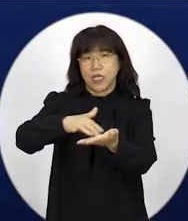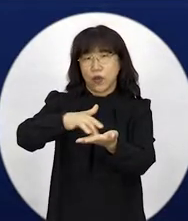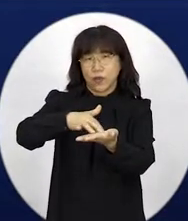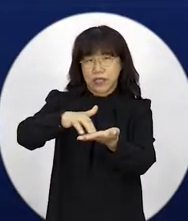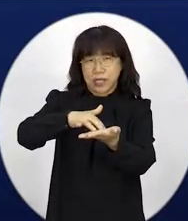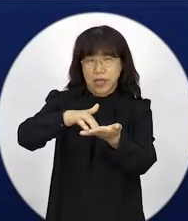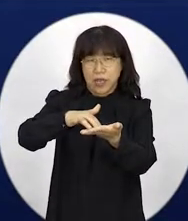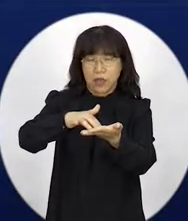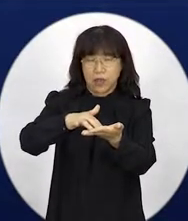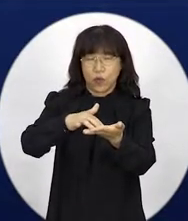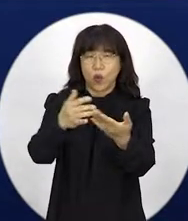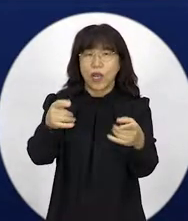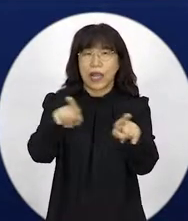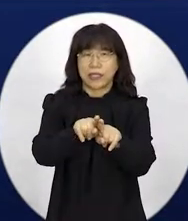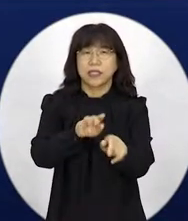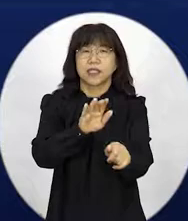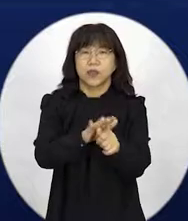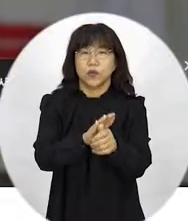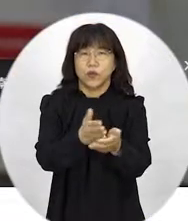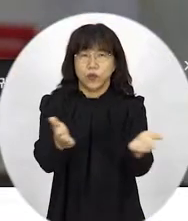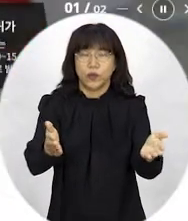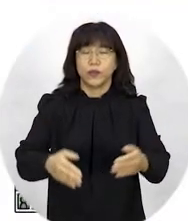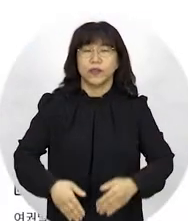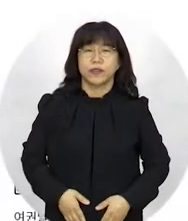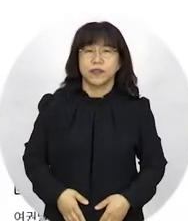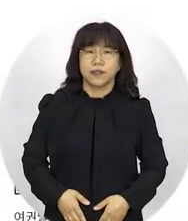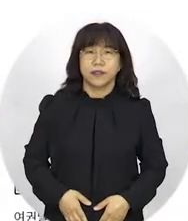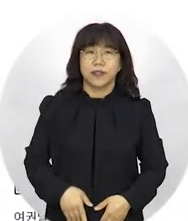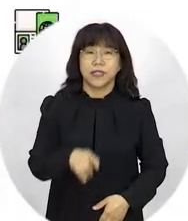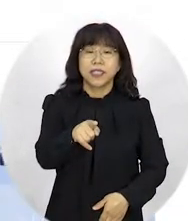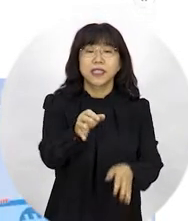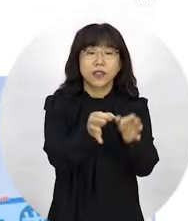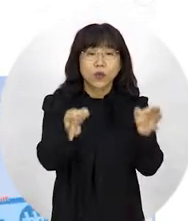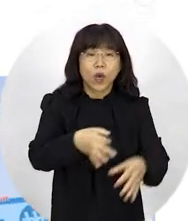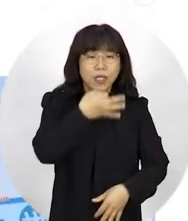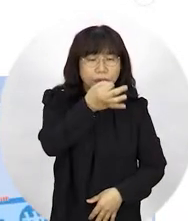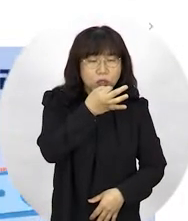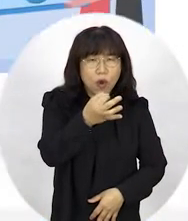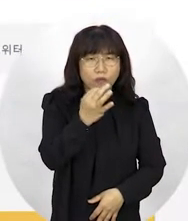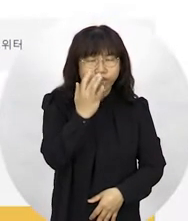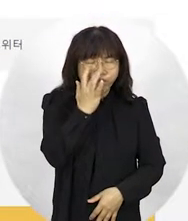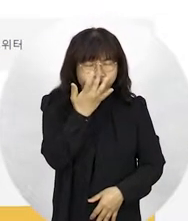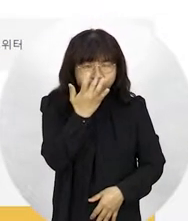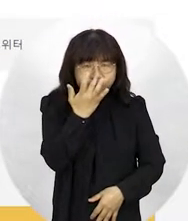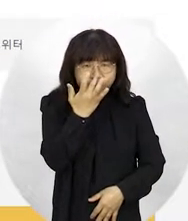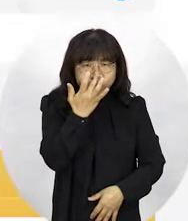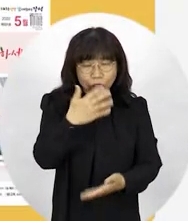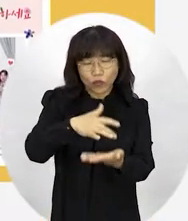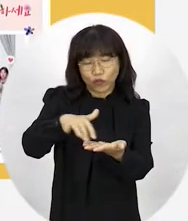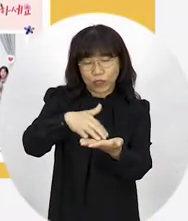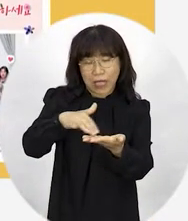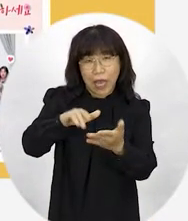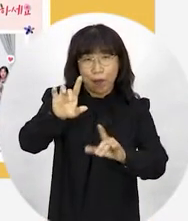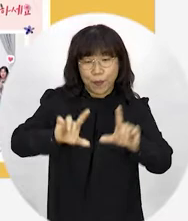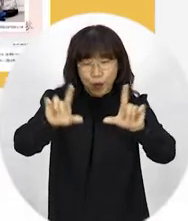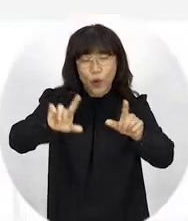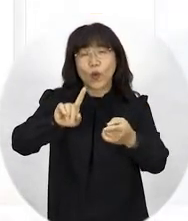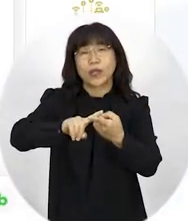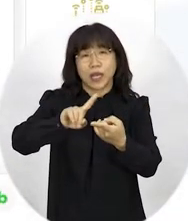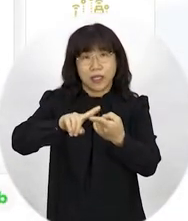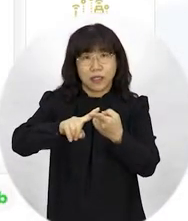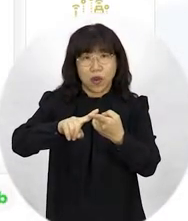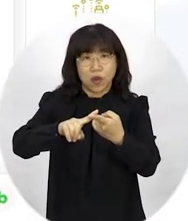서비스도 함께 시행합니다. 강서구는 음성만으로 이해가 어려운 숫자나 표 등 구체적인 정보를